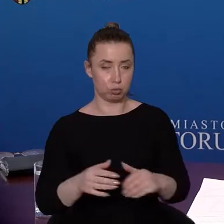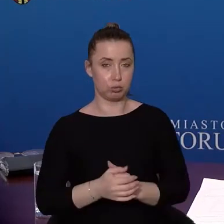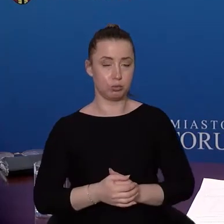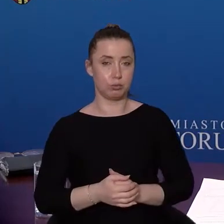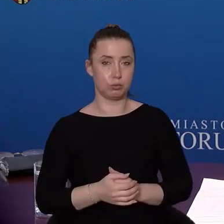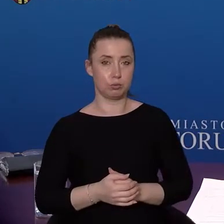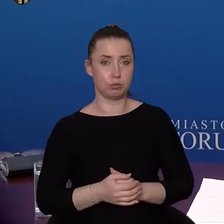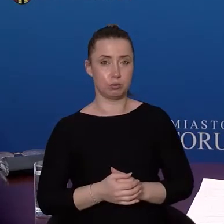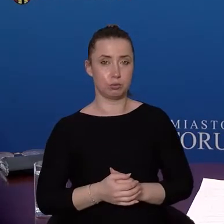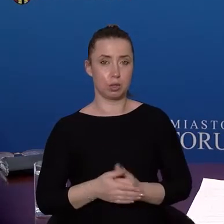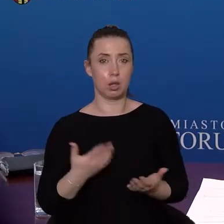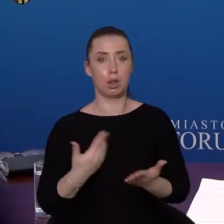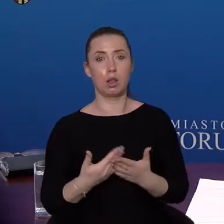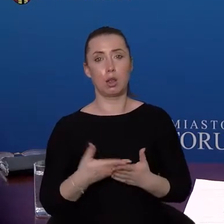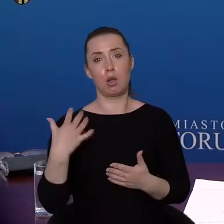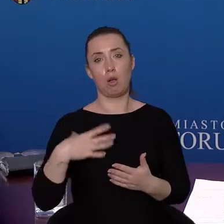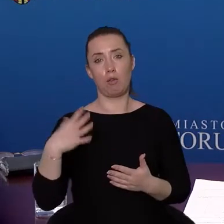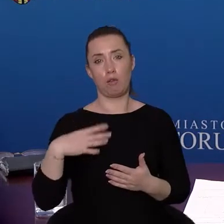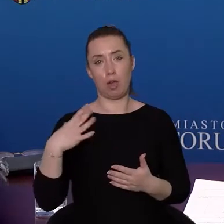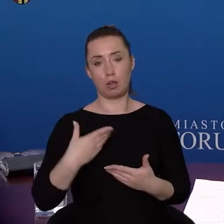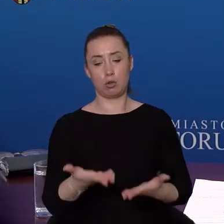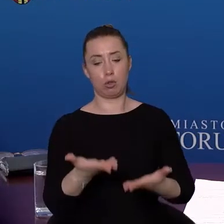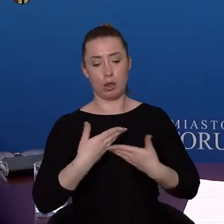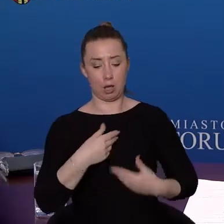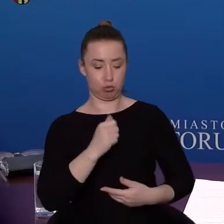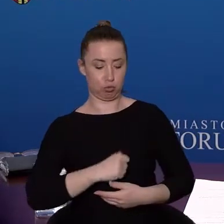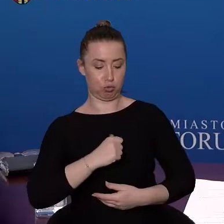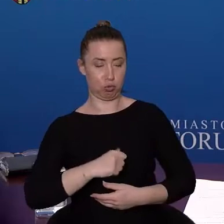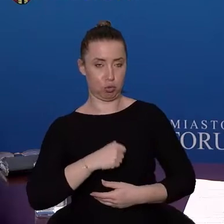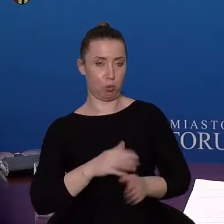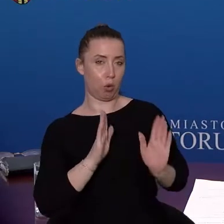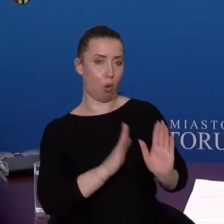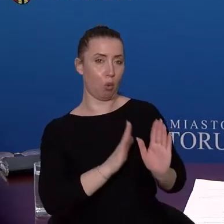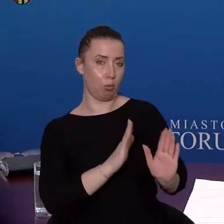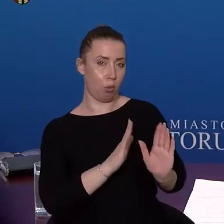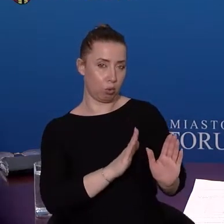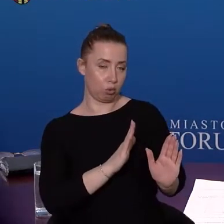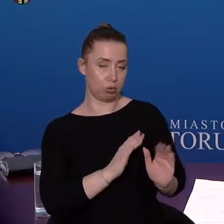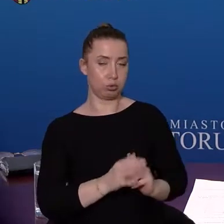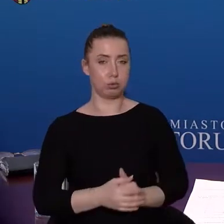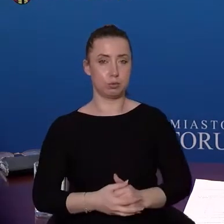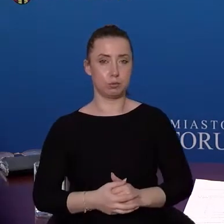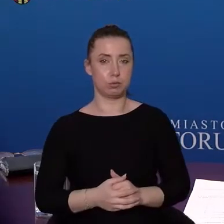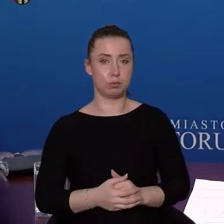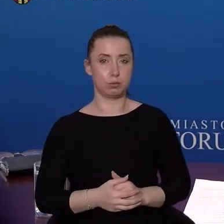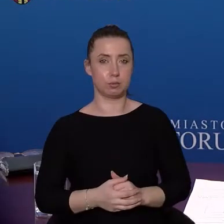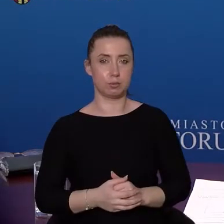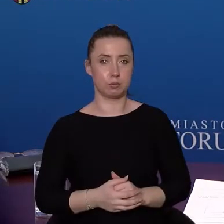I warto po raz kolejny zapewnić sobie odporność na zakażenie SARS-CoV-2.